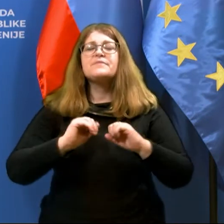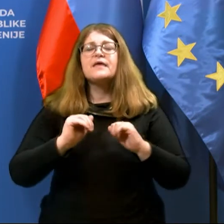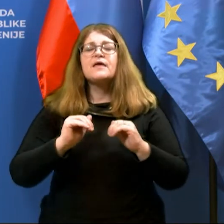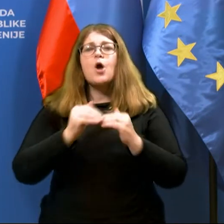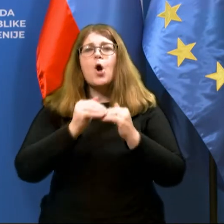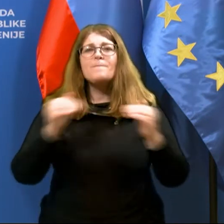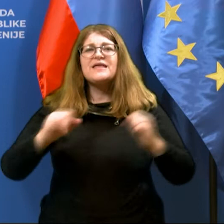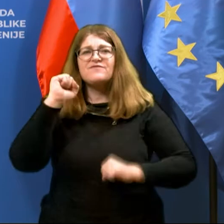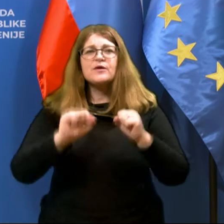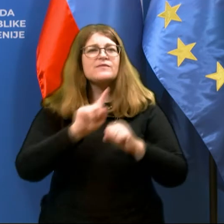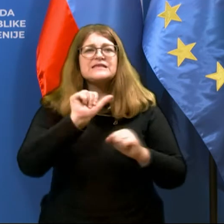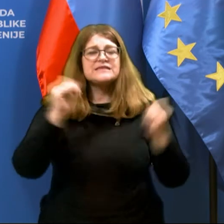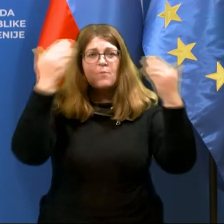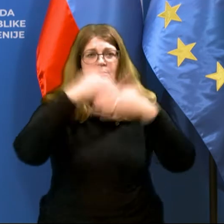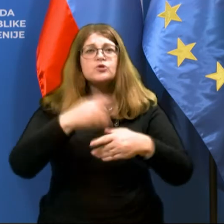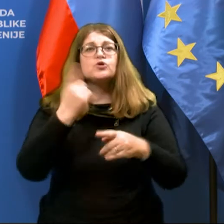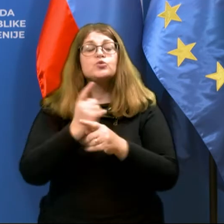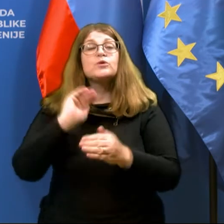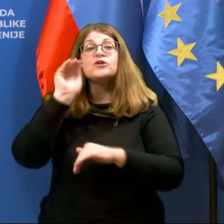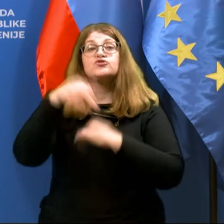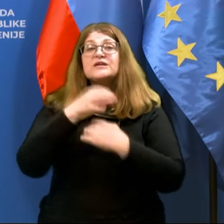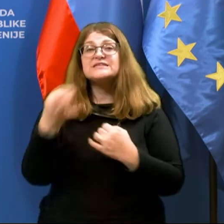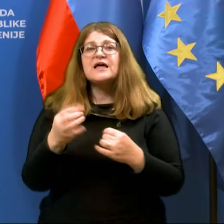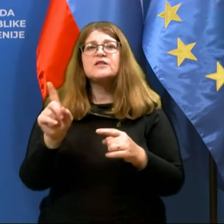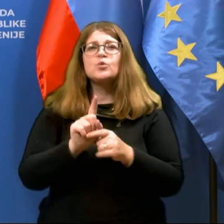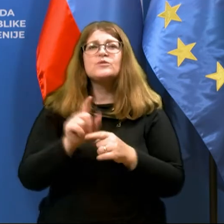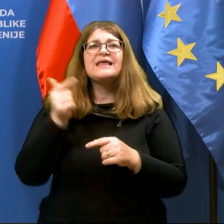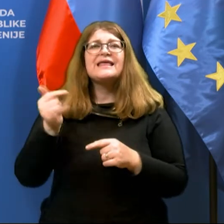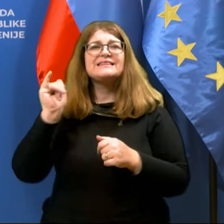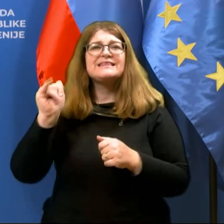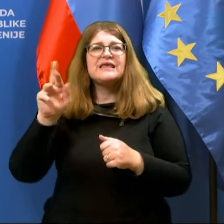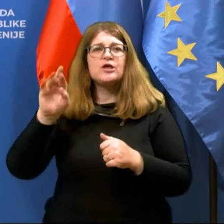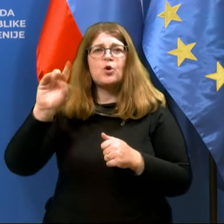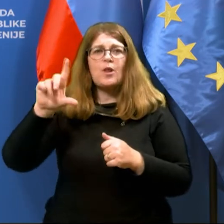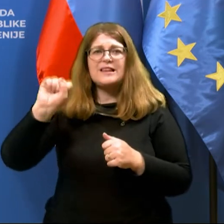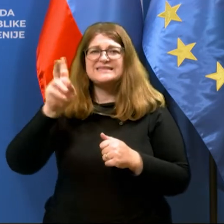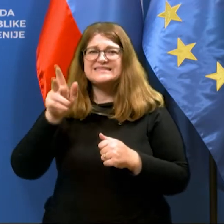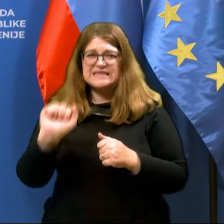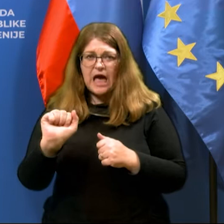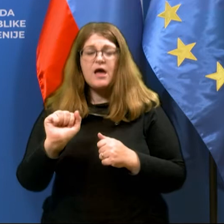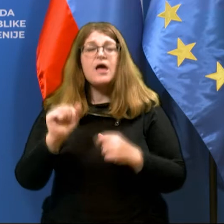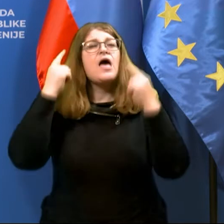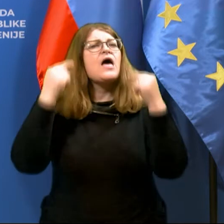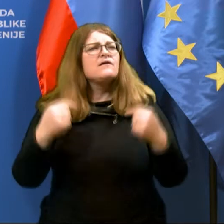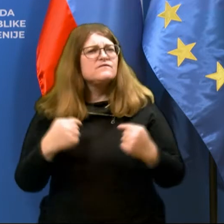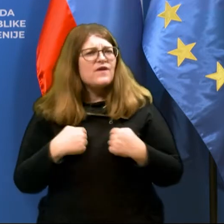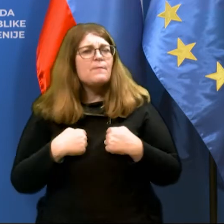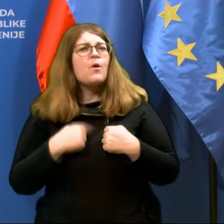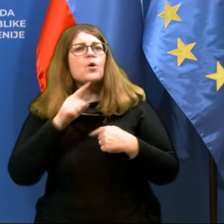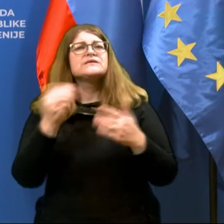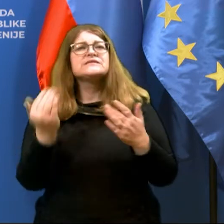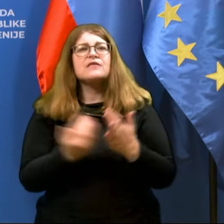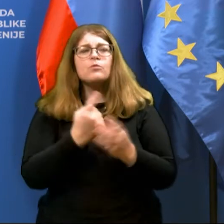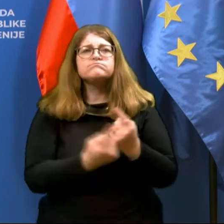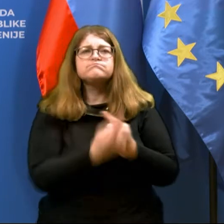ne samo po noči, ampak tudi preko dneva so uvedli tudi na Tirolskem, kajti kot vemo, se je nov